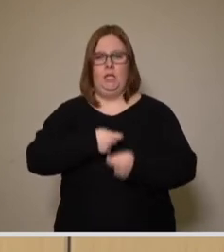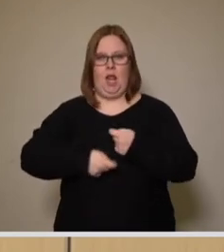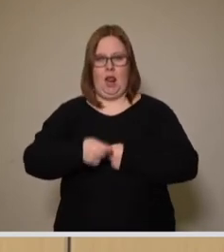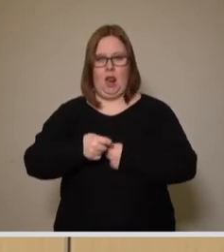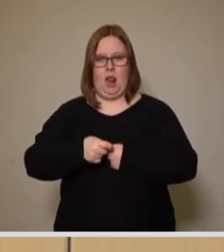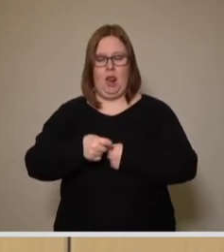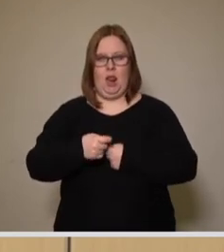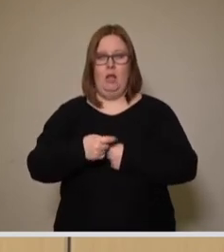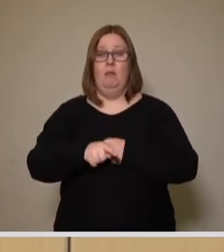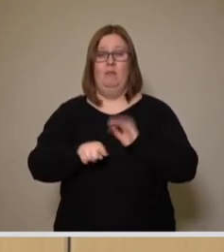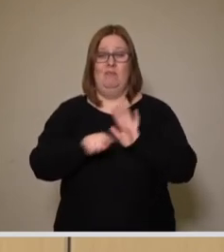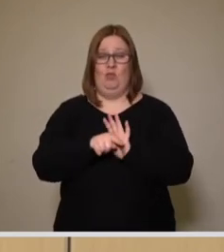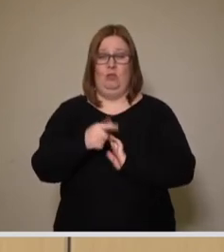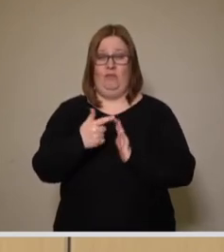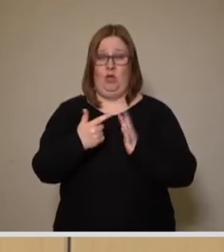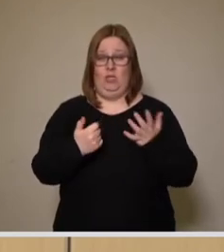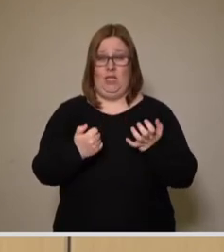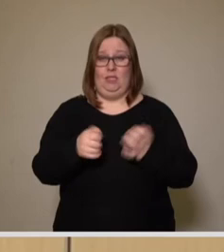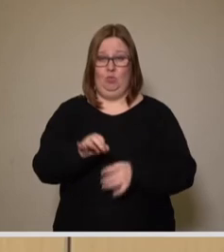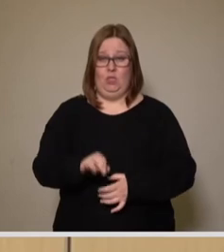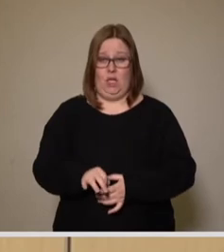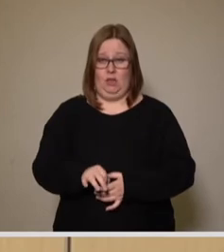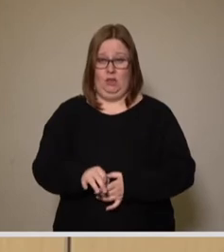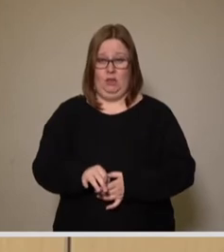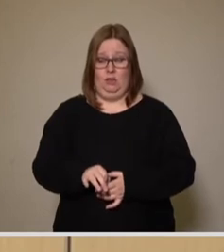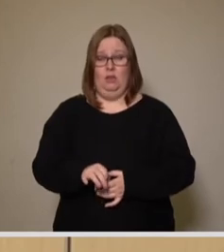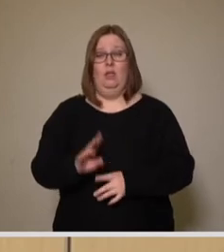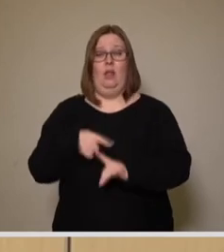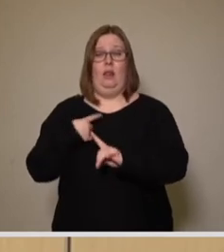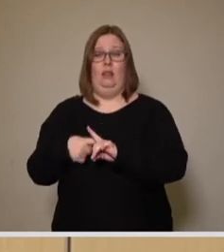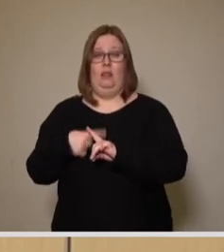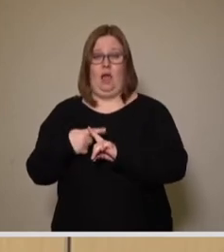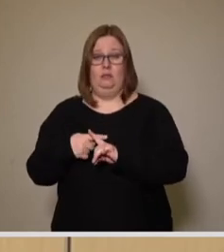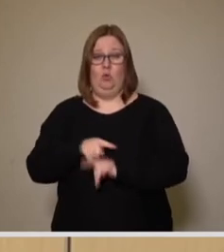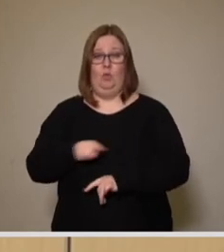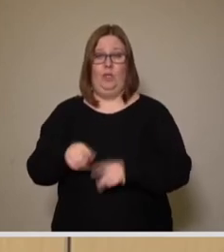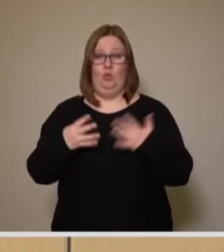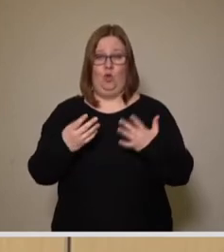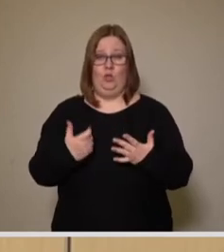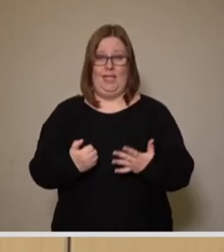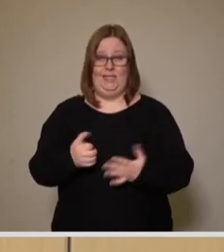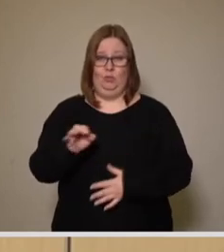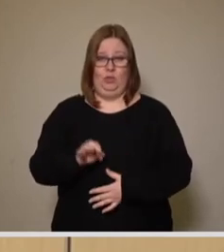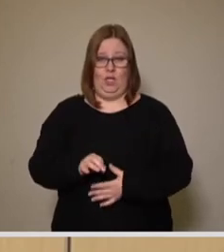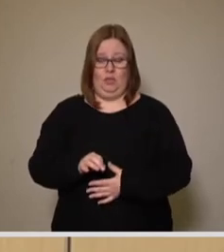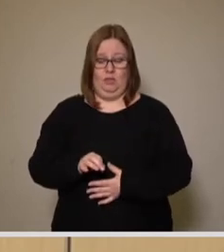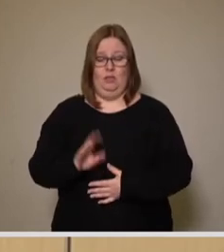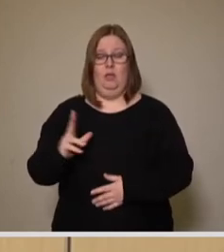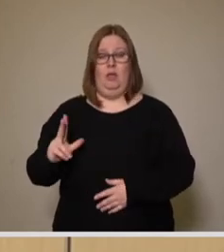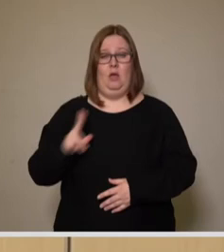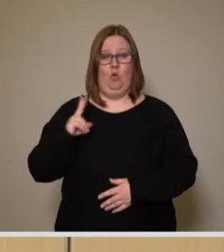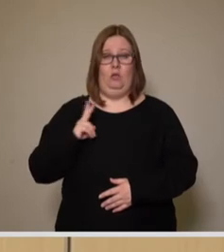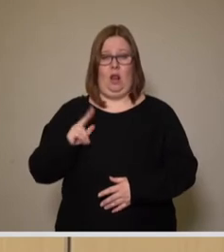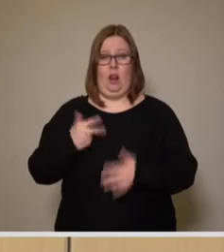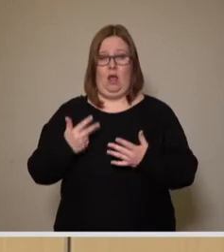Rückgang von 62 Prozent, im Taxigewerbe 69 Prozent, bei den Hotels